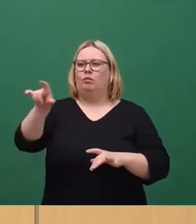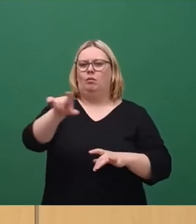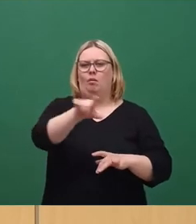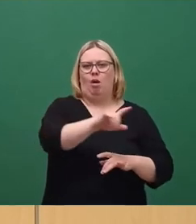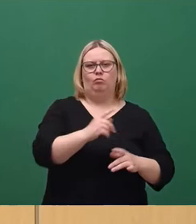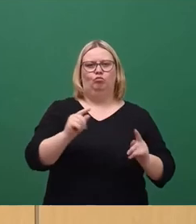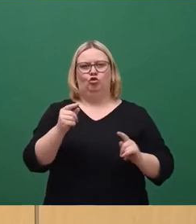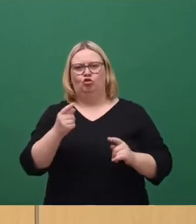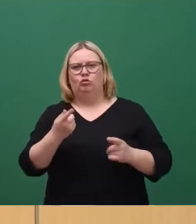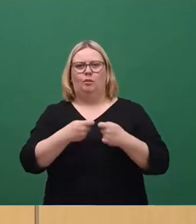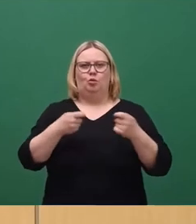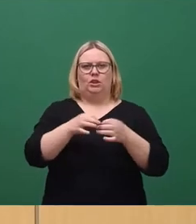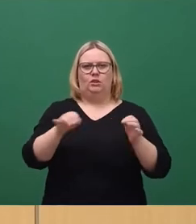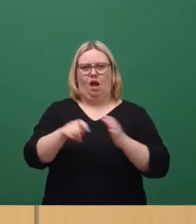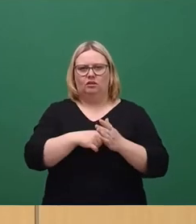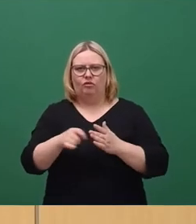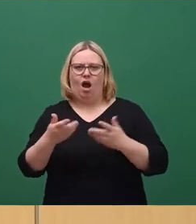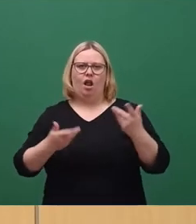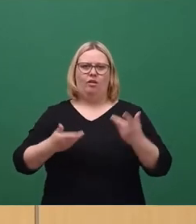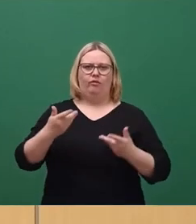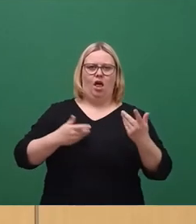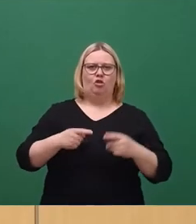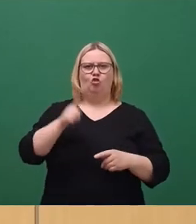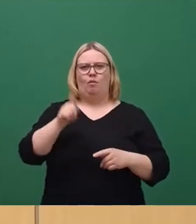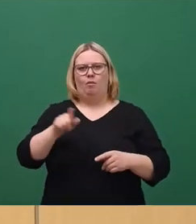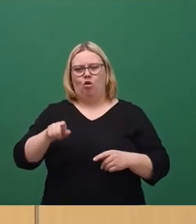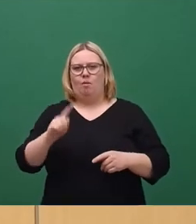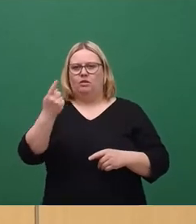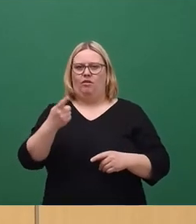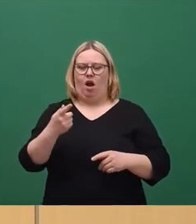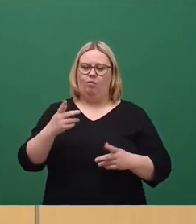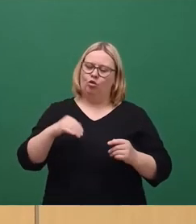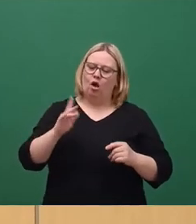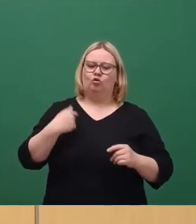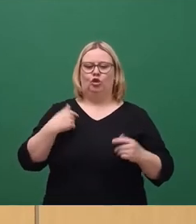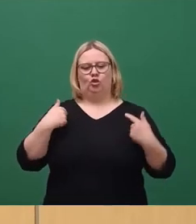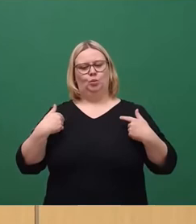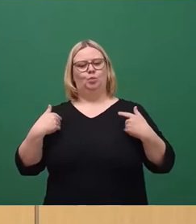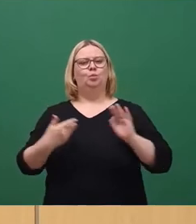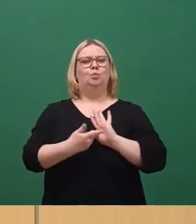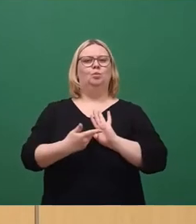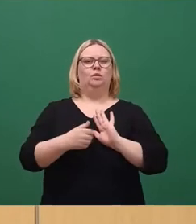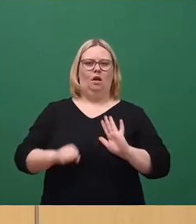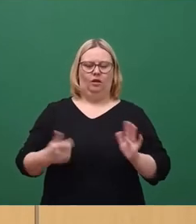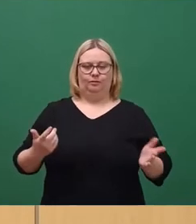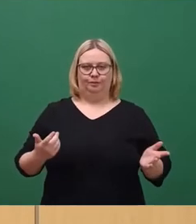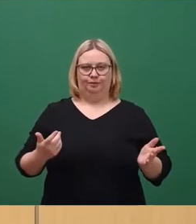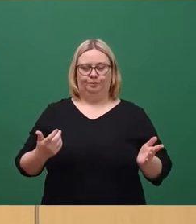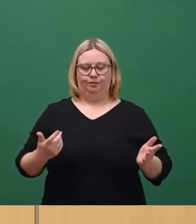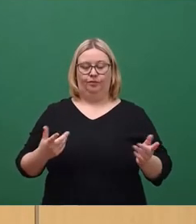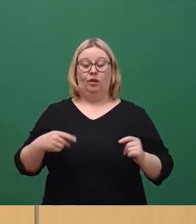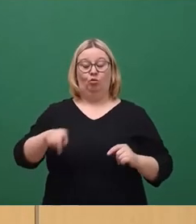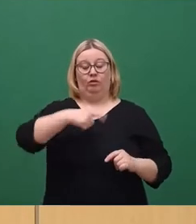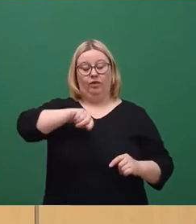Richtung Bundestagswahl, vielleicht auch Richtung OB-Wahl, da kann man auch schon mal sich so richtig in Stellung bringen. Nun, wir als AfD